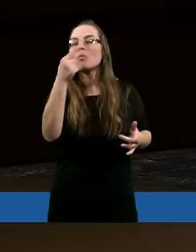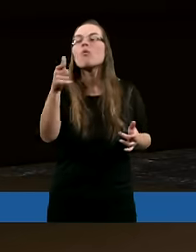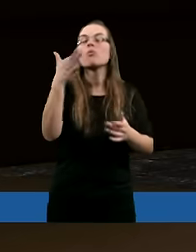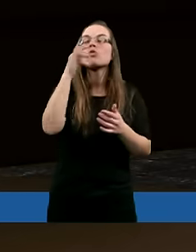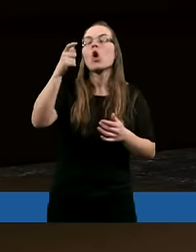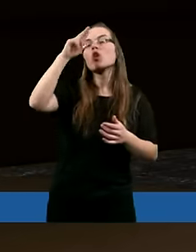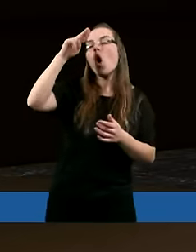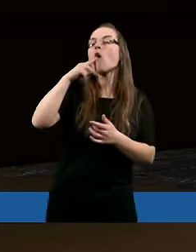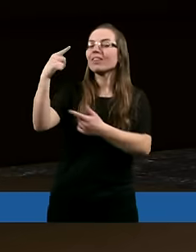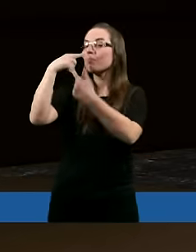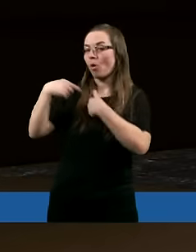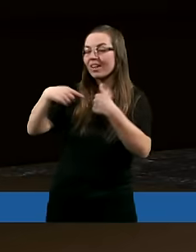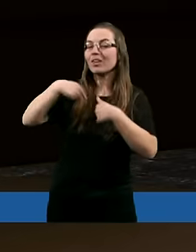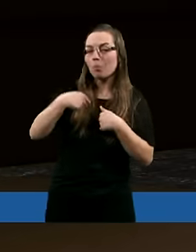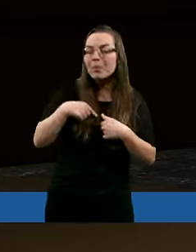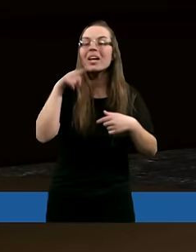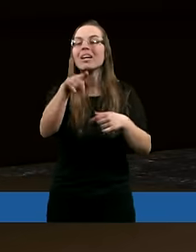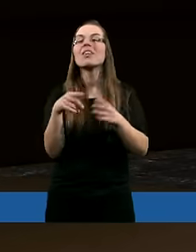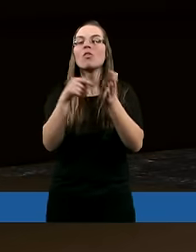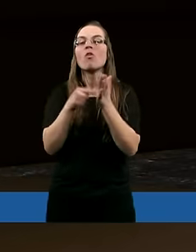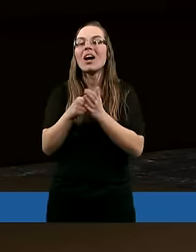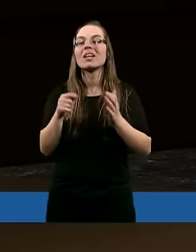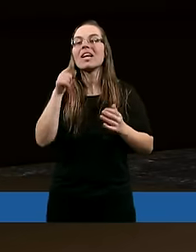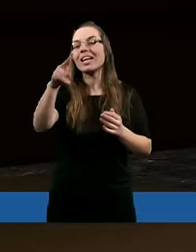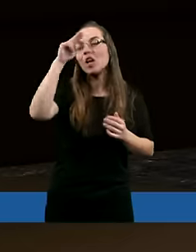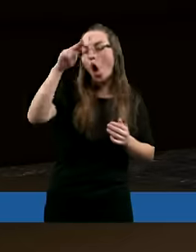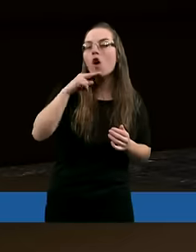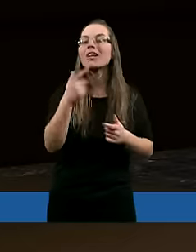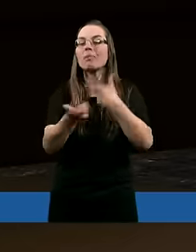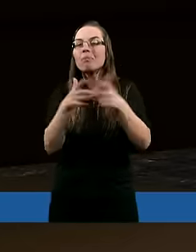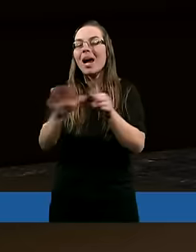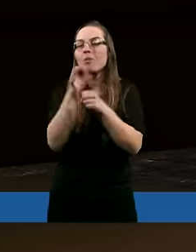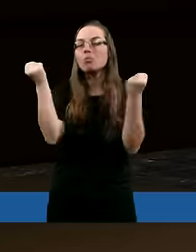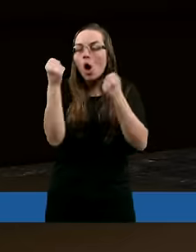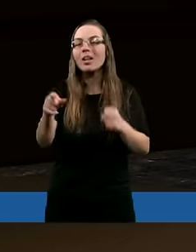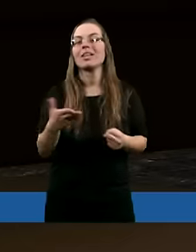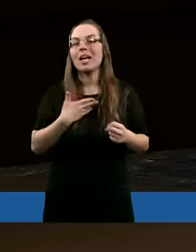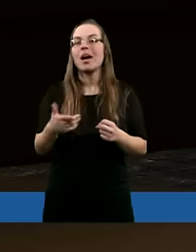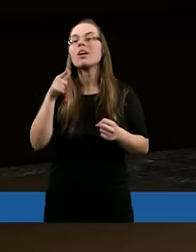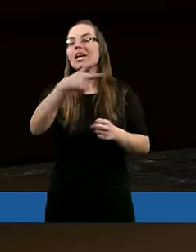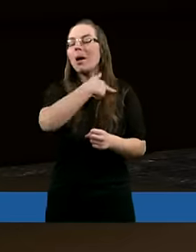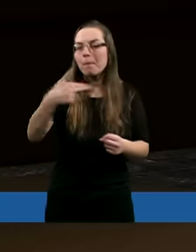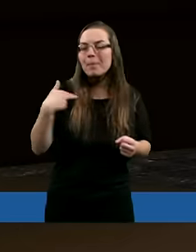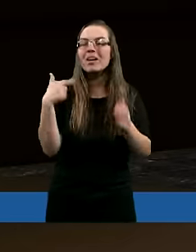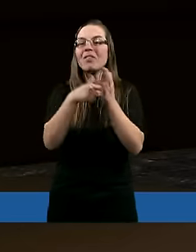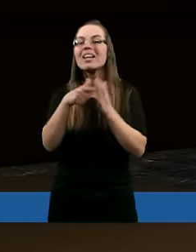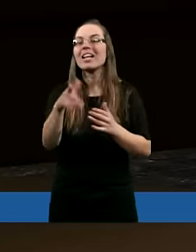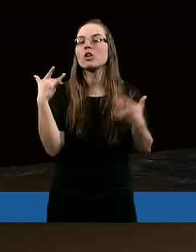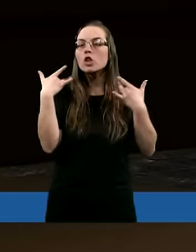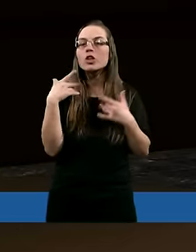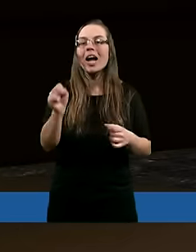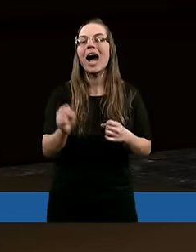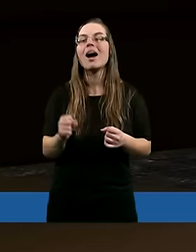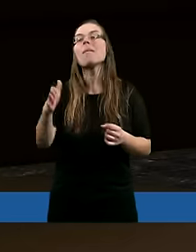to, co Ojciec mi powiedział. Czyli Pan Jezus miał cały czas ze swoim Ojcem tę łączność, więc my, naśladując Jezusa,